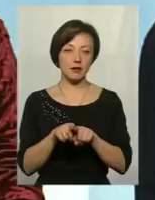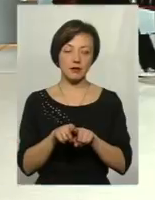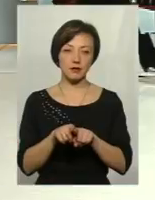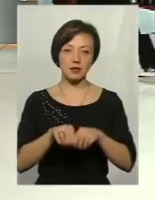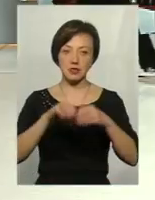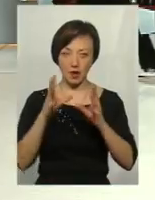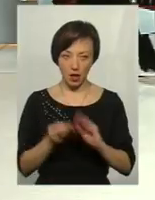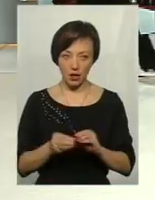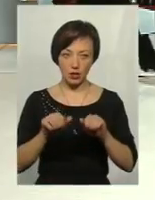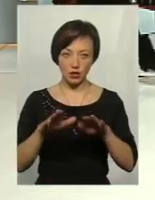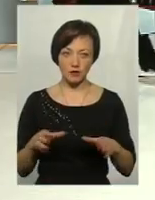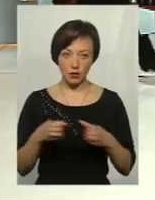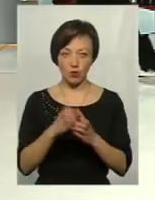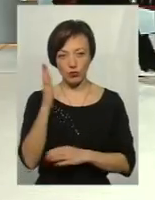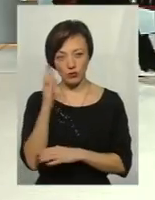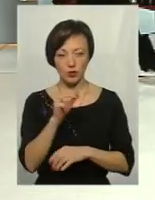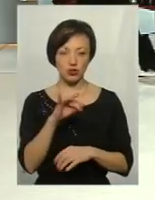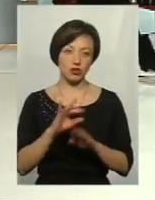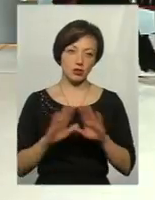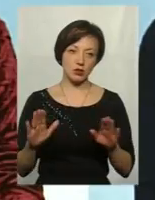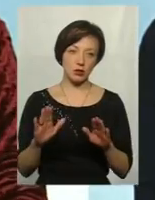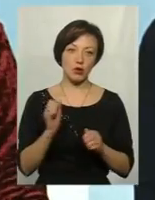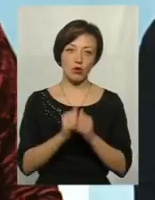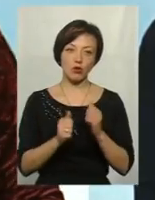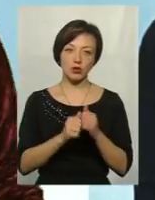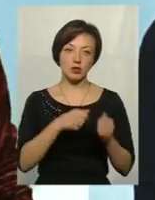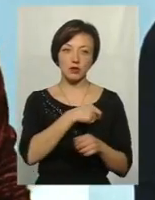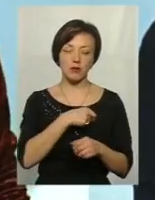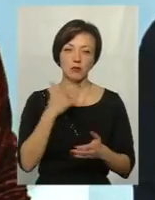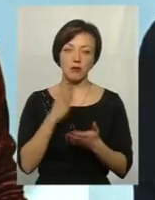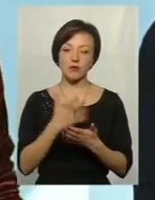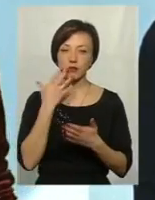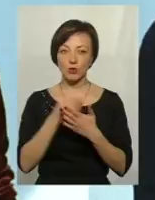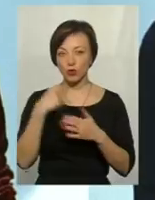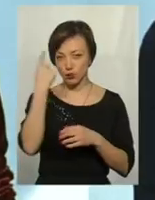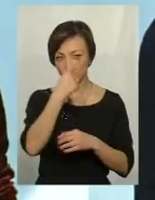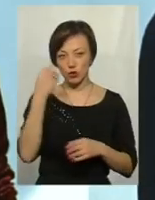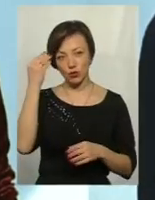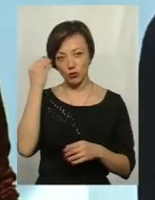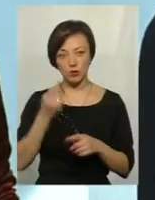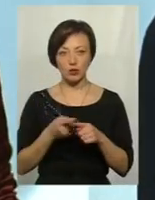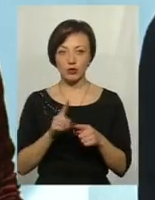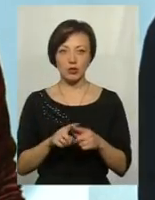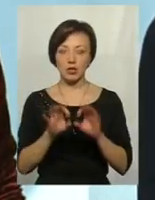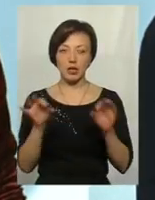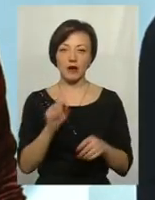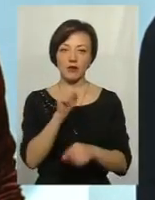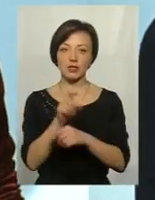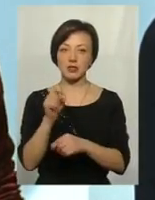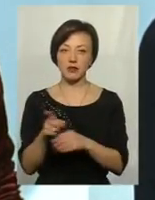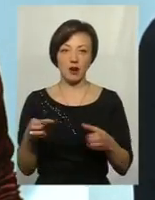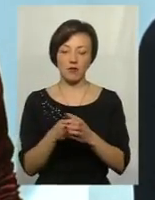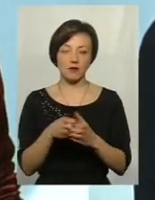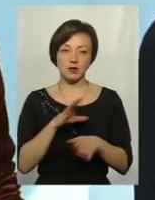Загальне рішення фракції, яке було, голосувати чи ні? Підтримувати чи Депутат мав свою особисту думку, і тут ніяких вказівок від